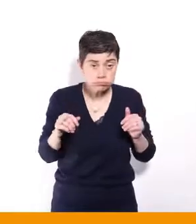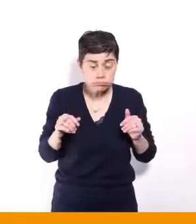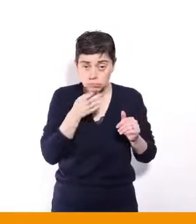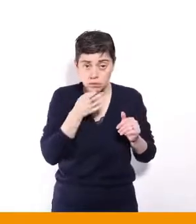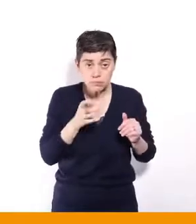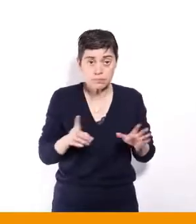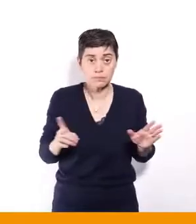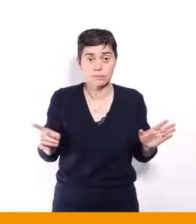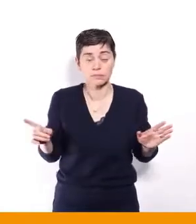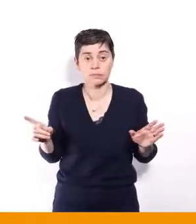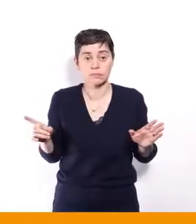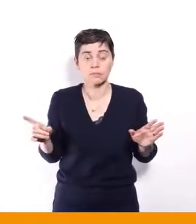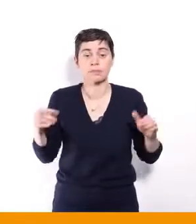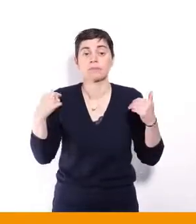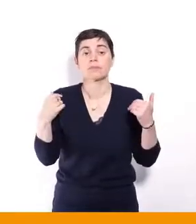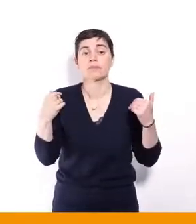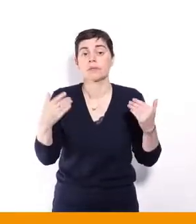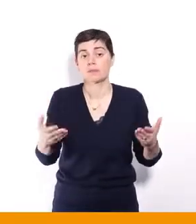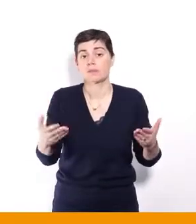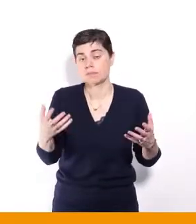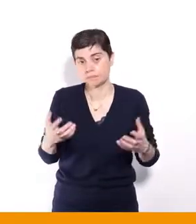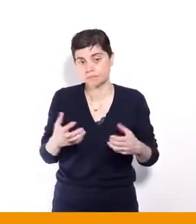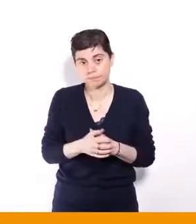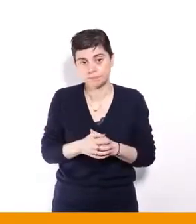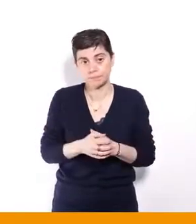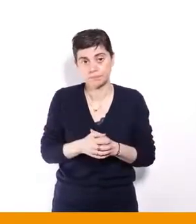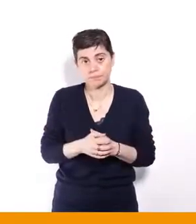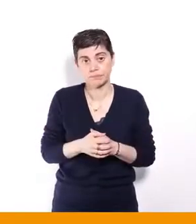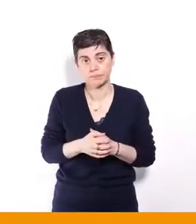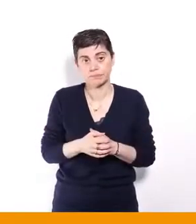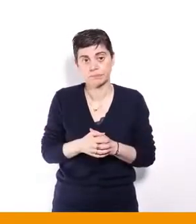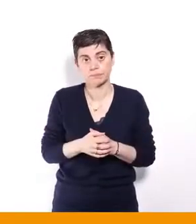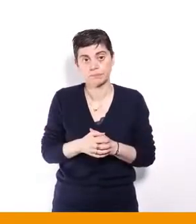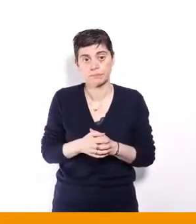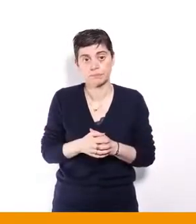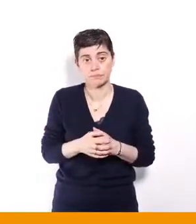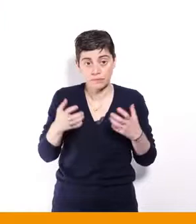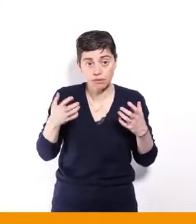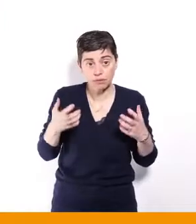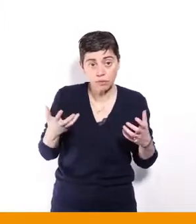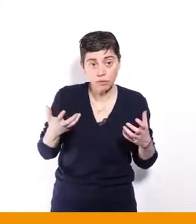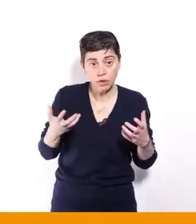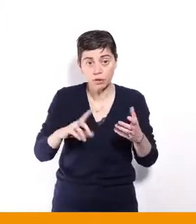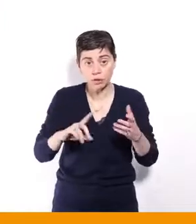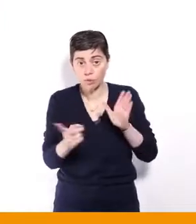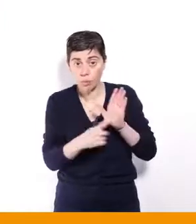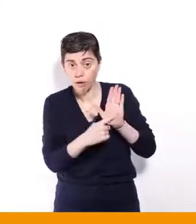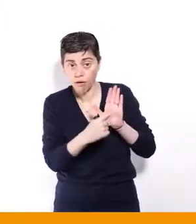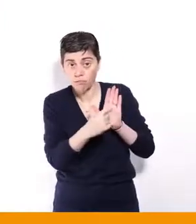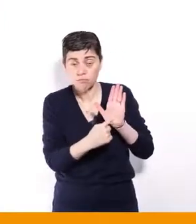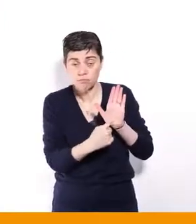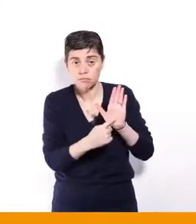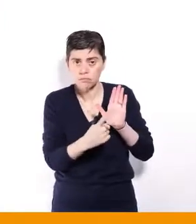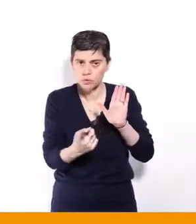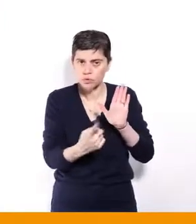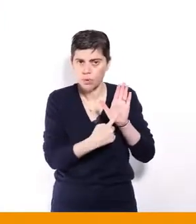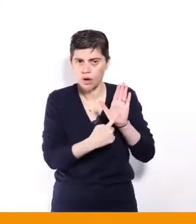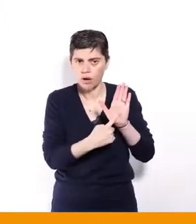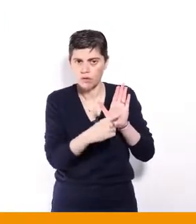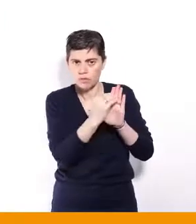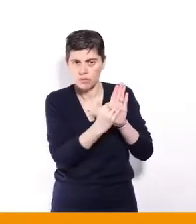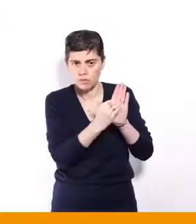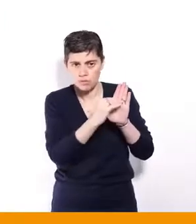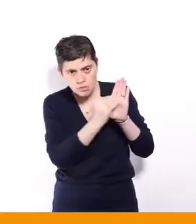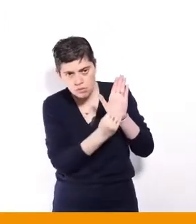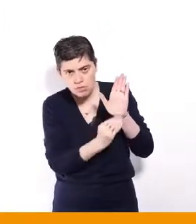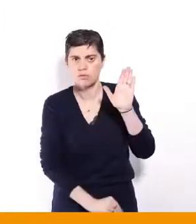Moi, ce que je mets en avant, c'est cette idée que si on veut que nos droits grandissent, il va falloir se battre, il va